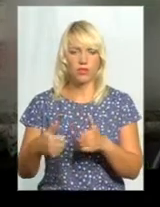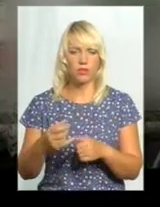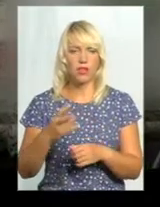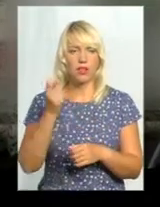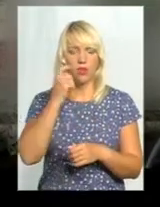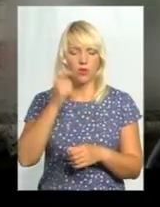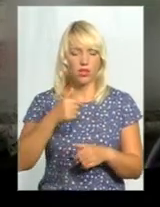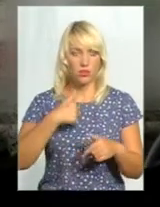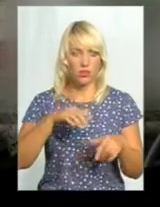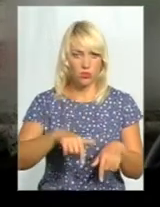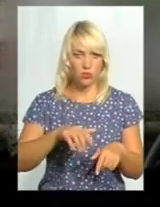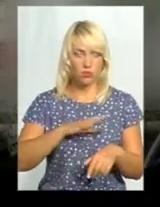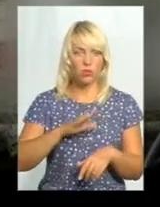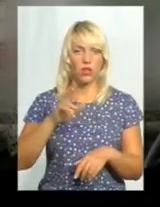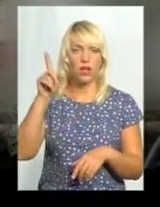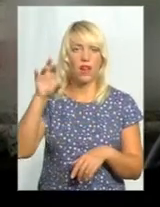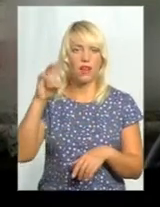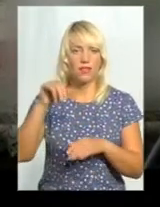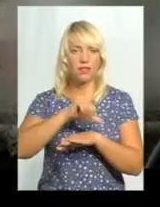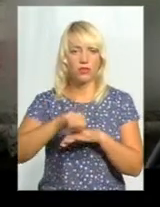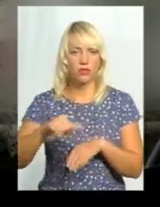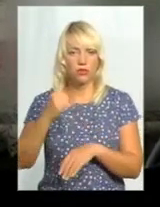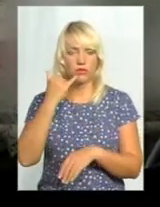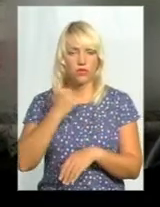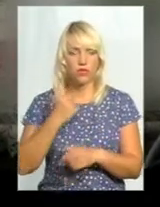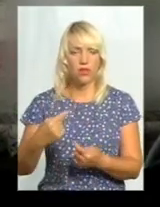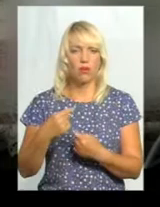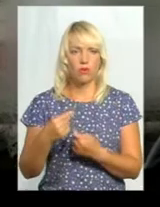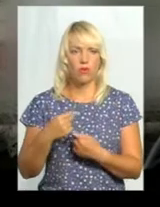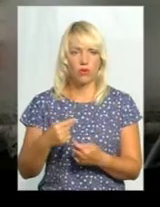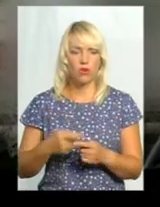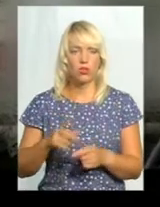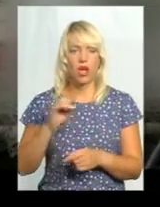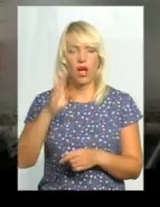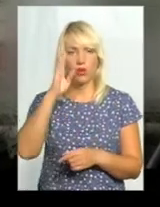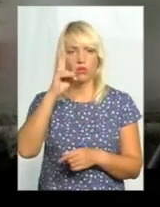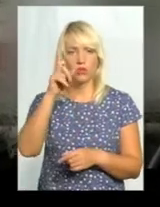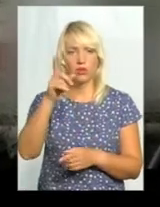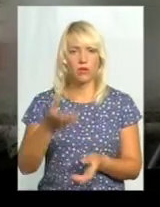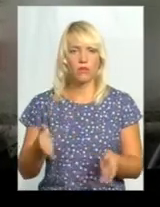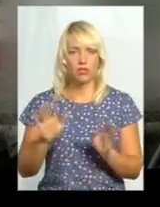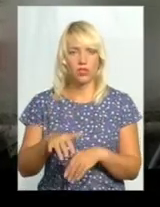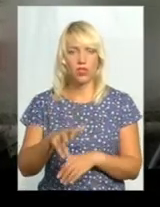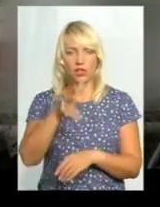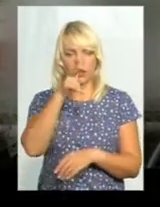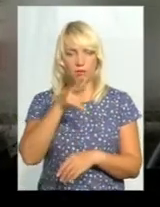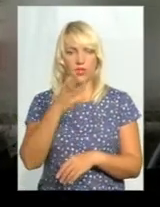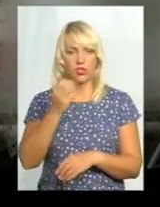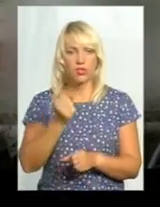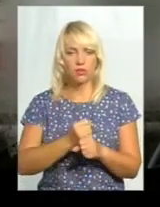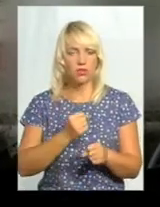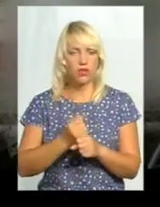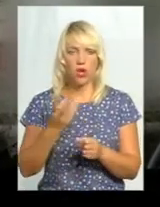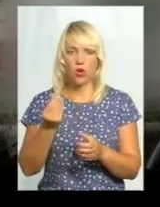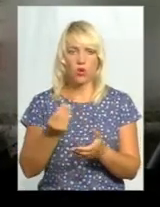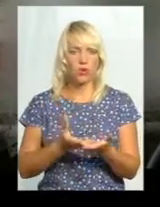погрожувала, дзвонила до мене лічно. А хлопці, які там залишилися, сумів, ще пропрацювали на ній три місяці. Так і вона їм гроші не заплатила. Буквально